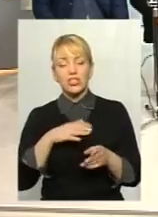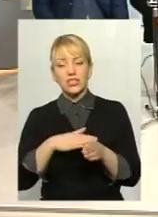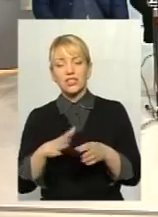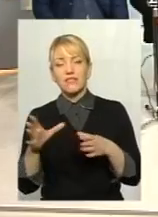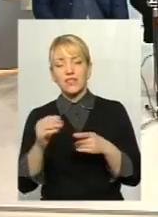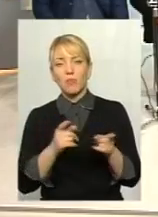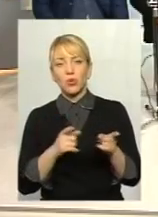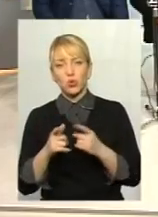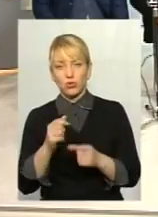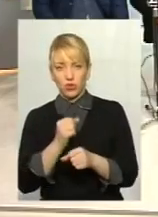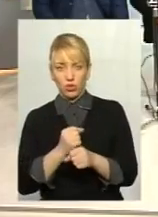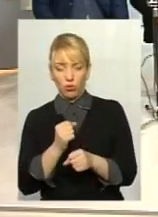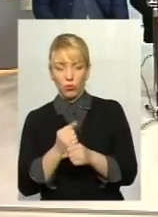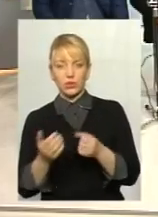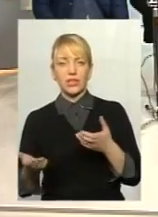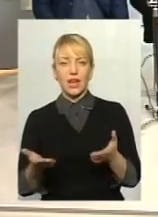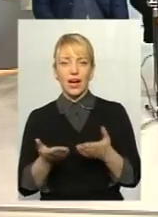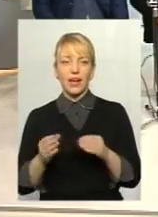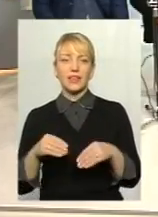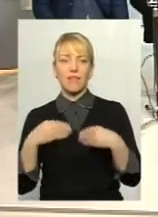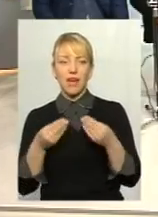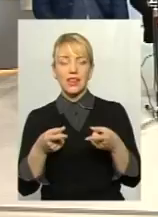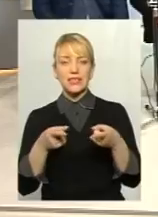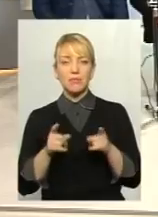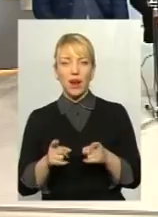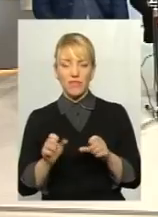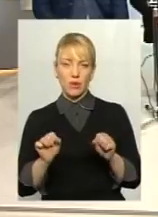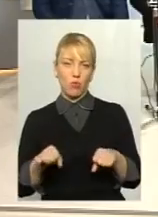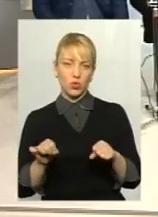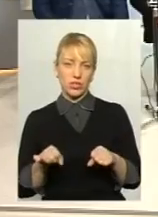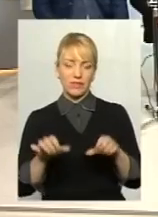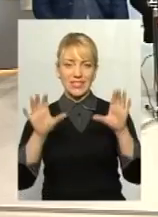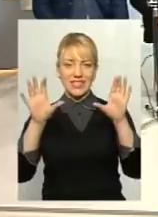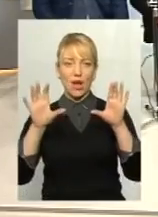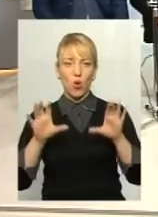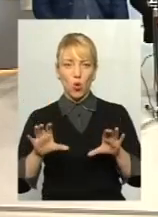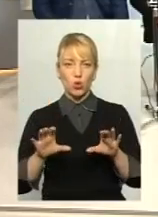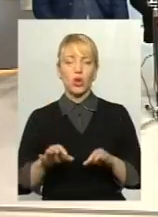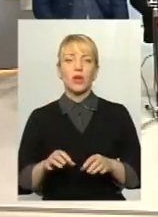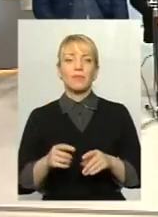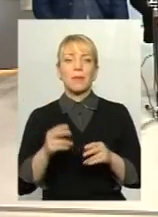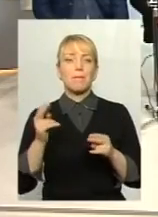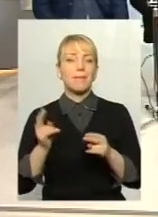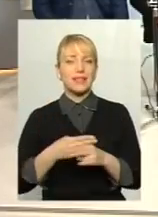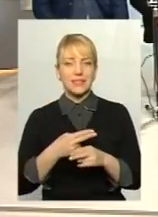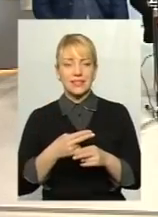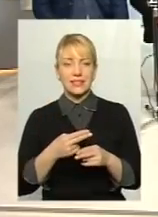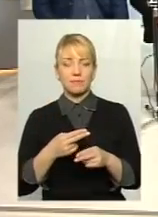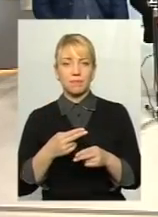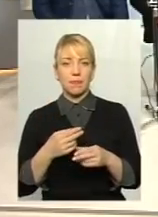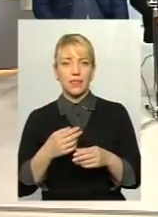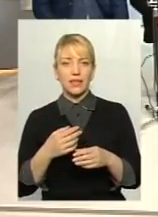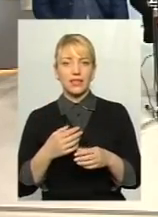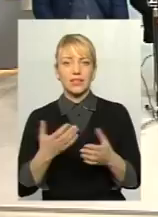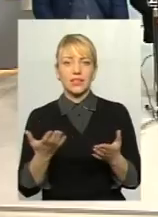робота, яка б давала справді можливість законно, легально, без критичних